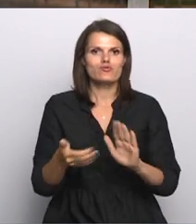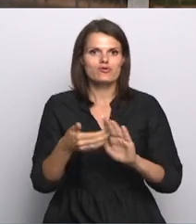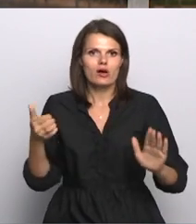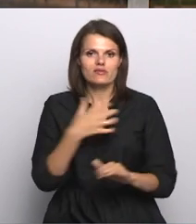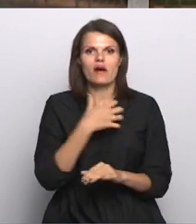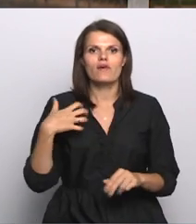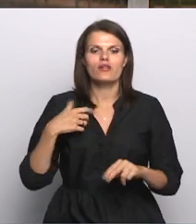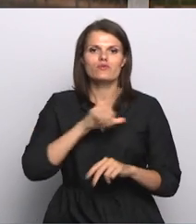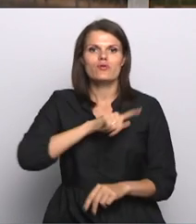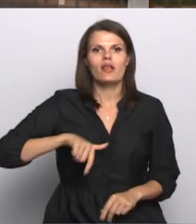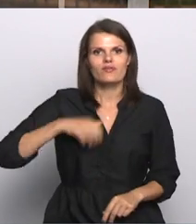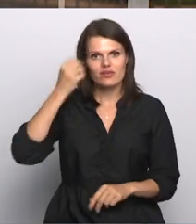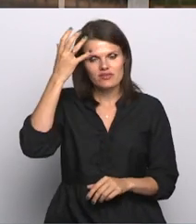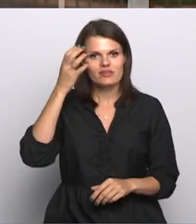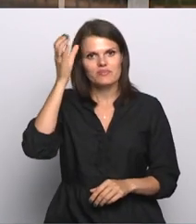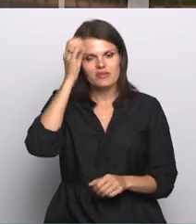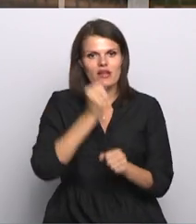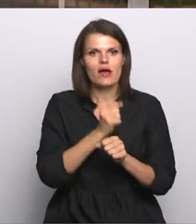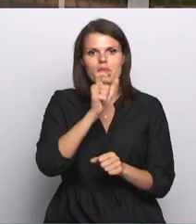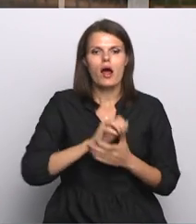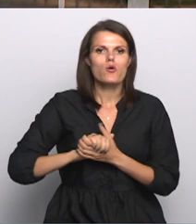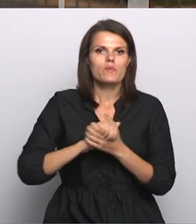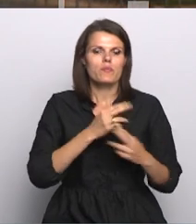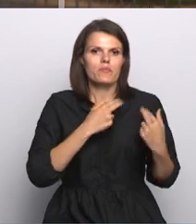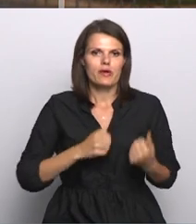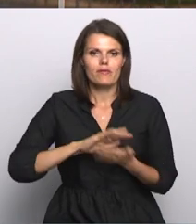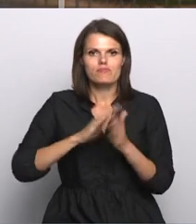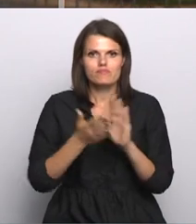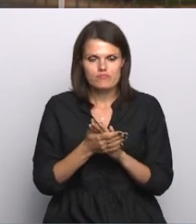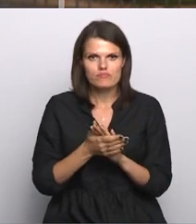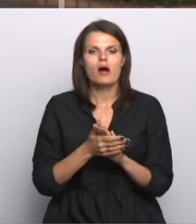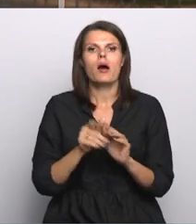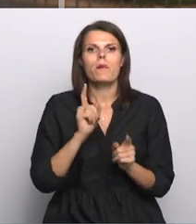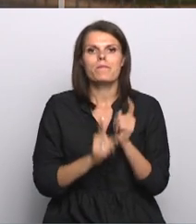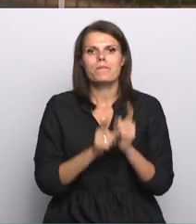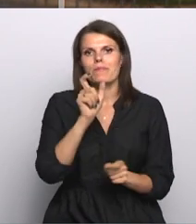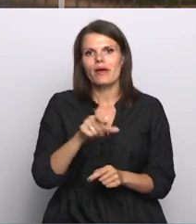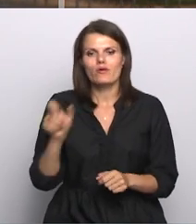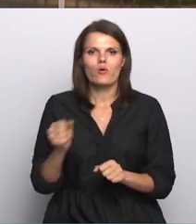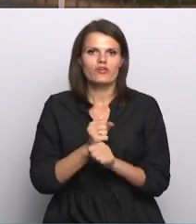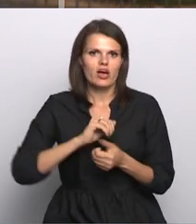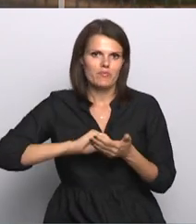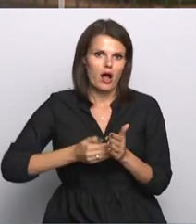Latvijas izglītības un zinātnes darbinieka arotbiedrības pārstāvi ir vienojušies par kompromisu pedagogu darba apstākļu uzlabošanai.